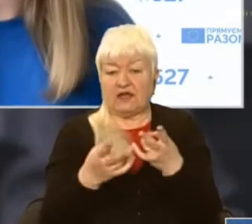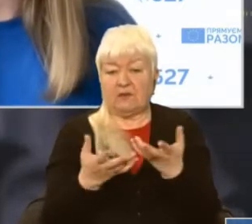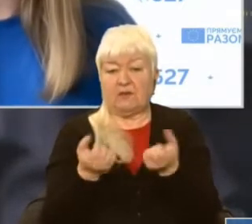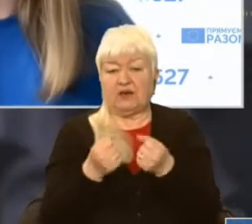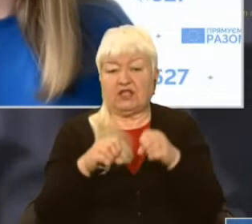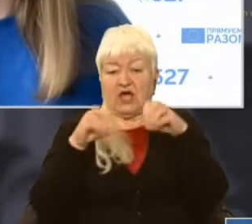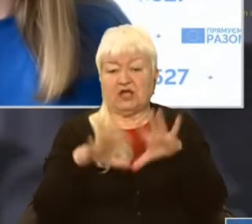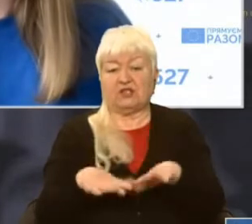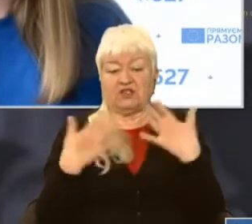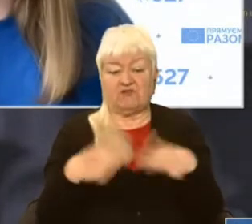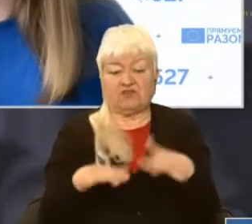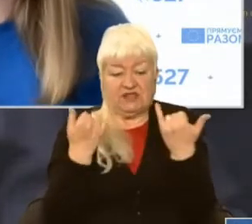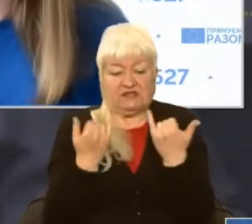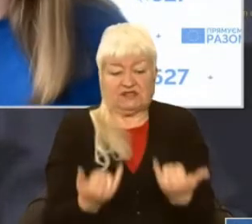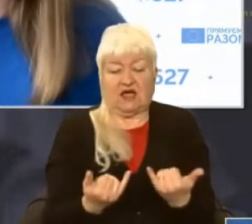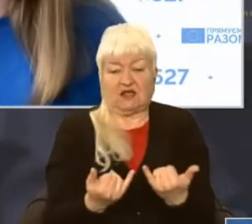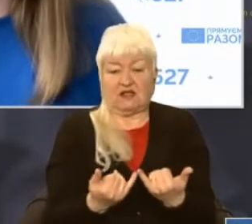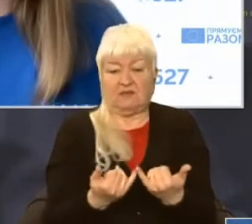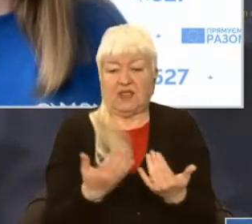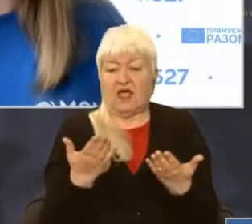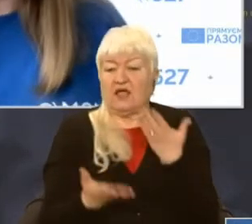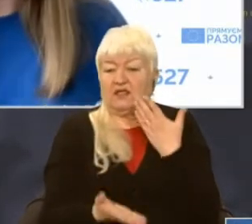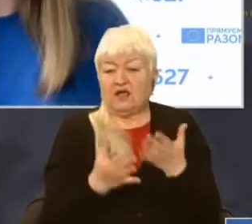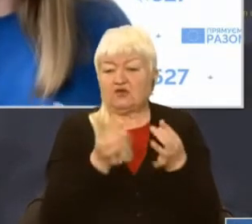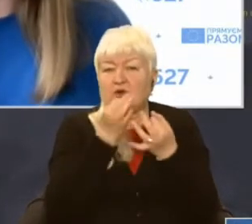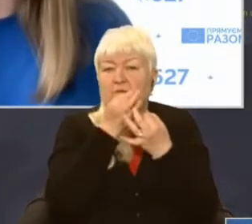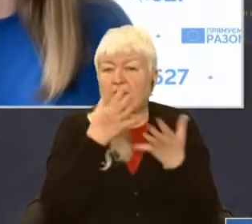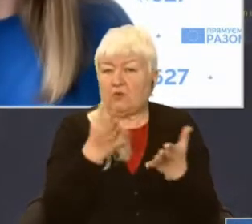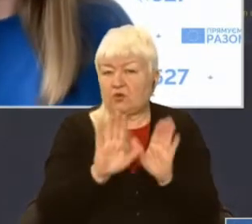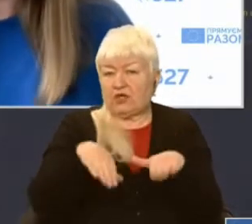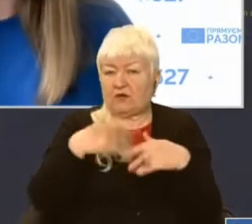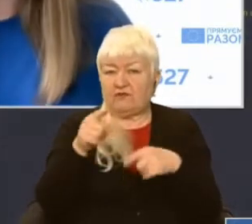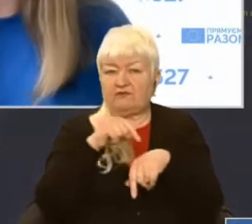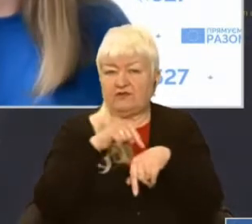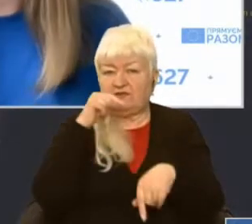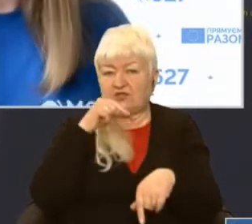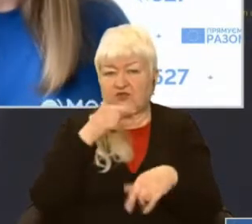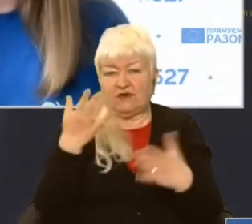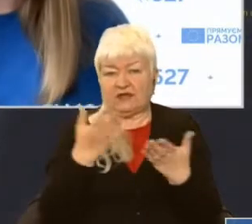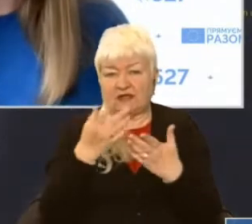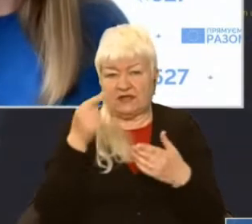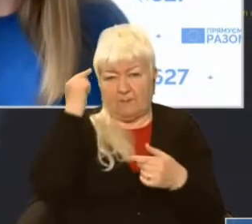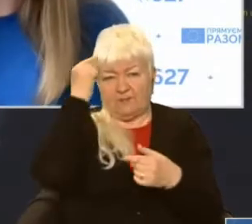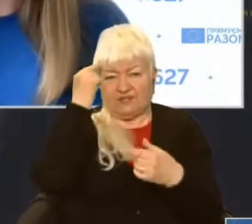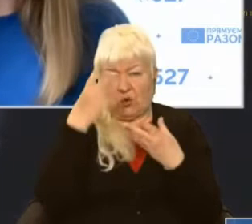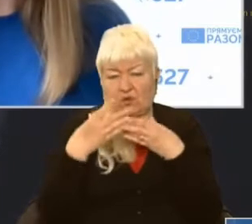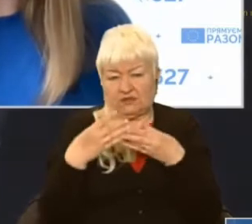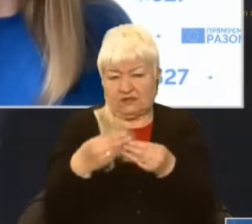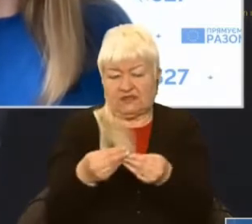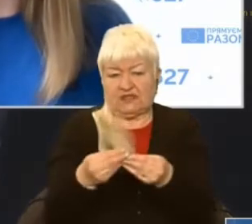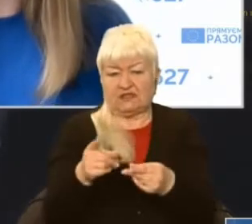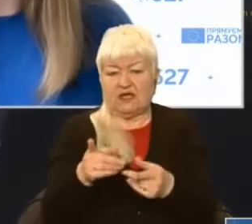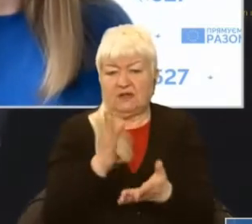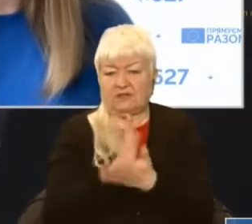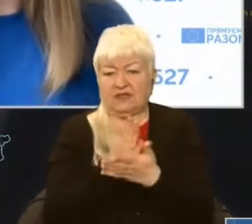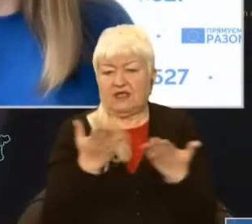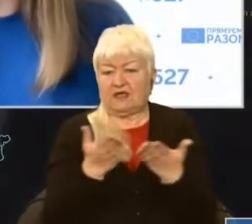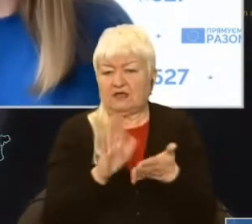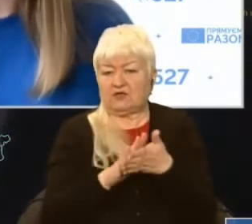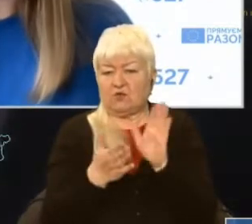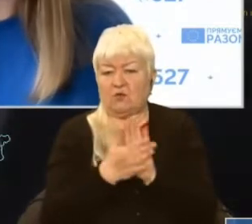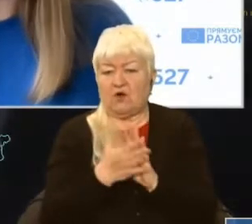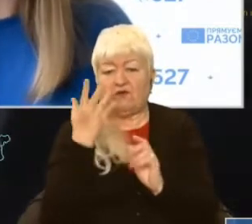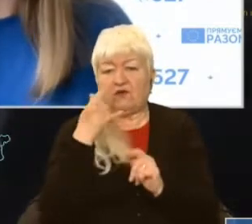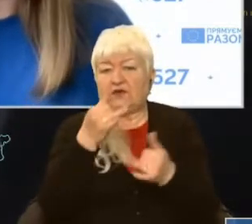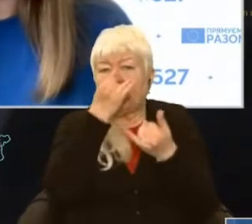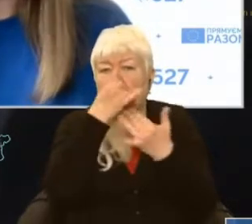і вже тут. Тобто, якщо при будь-якій пропозиції ви відчуваєте певний психологічний тиск, і вас ставляться якісь умови, коли